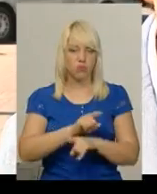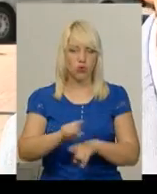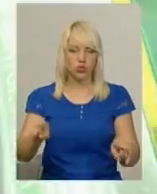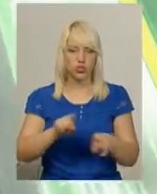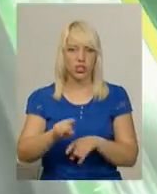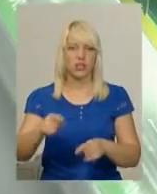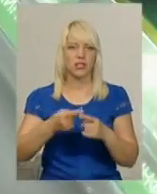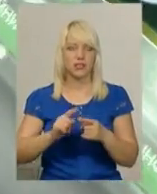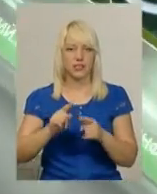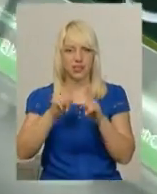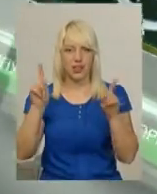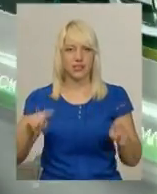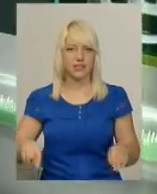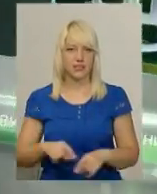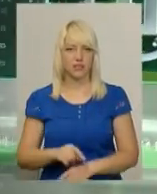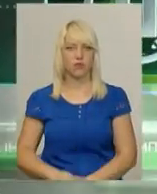-Подільському».